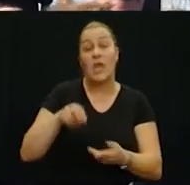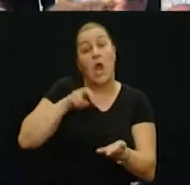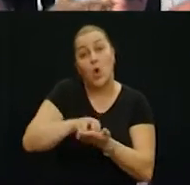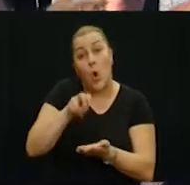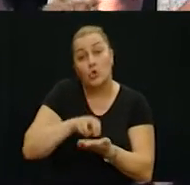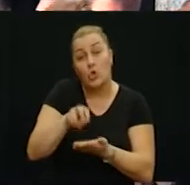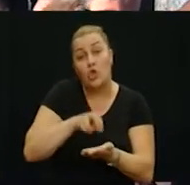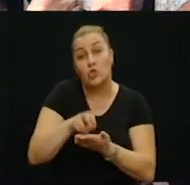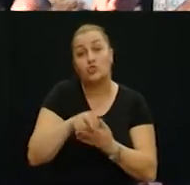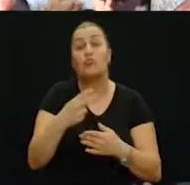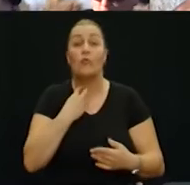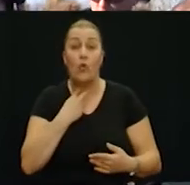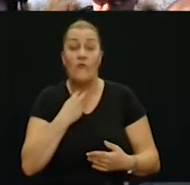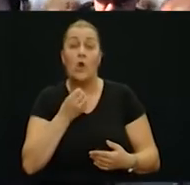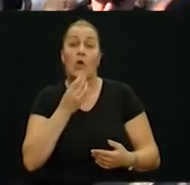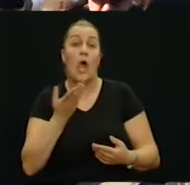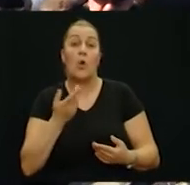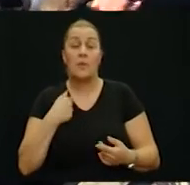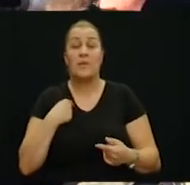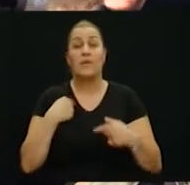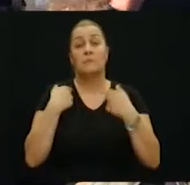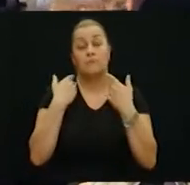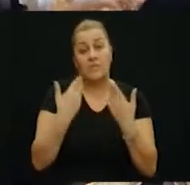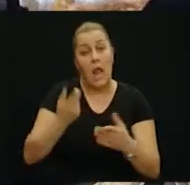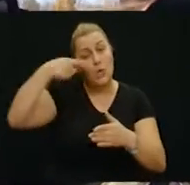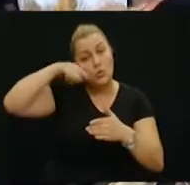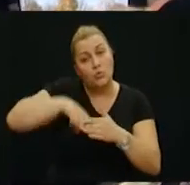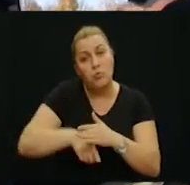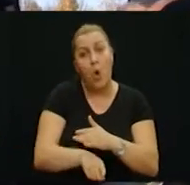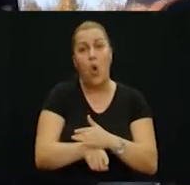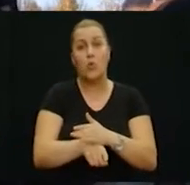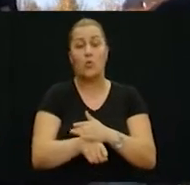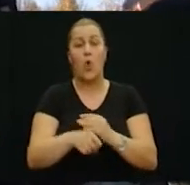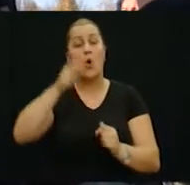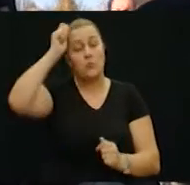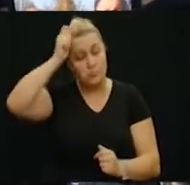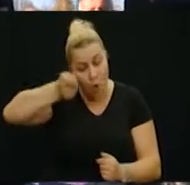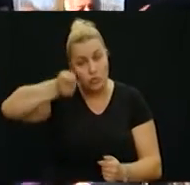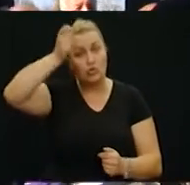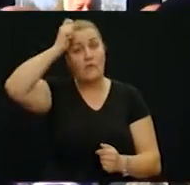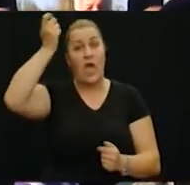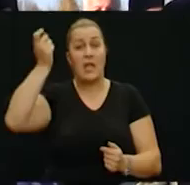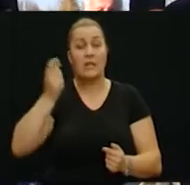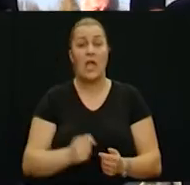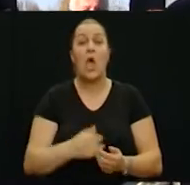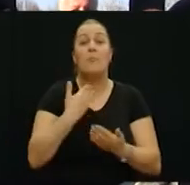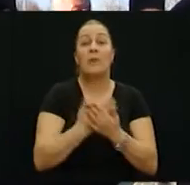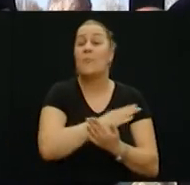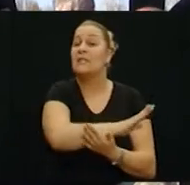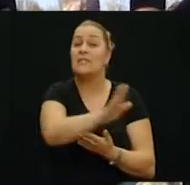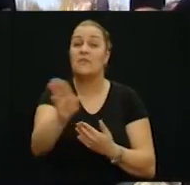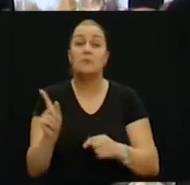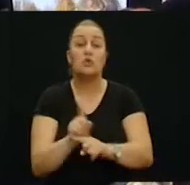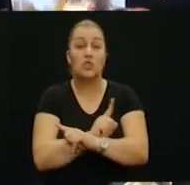na hodočašću u Vukovaru kako bismo odali duboko poštovanje, pijetet